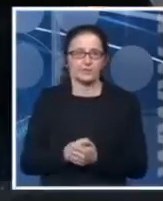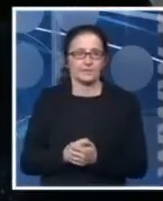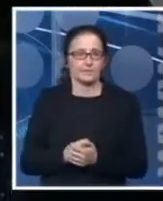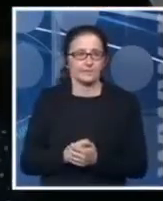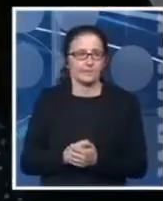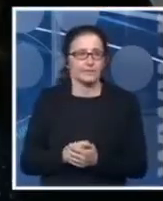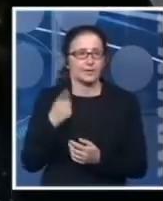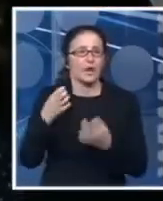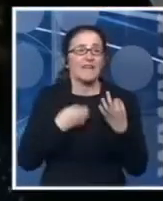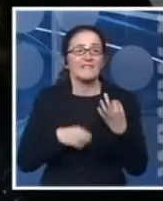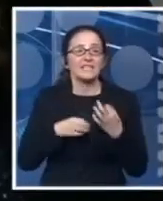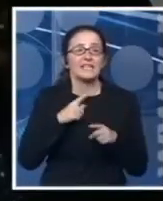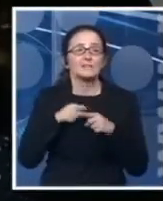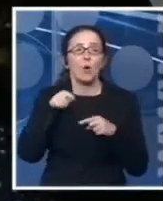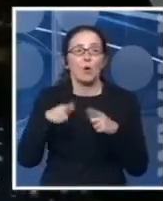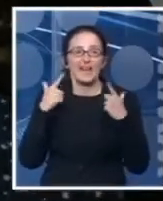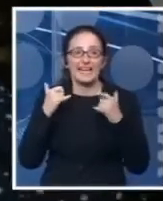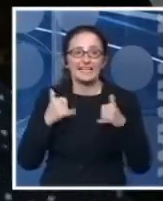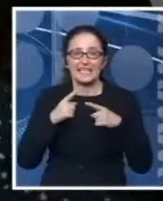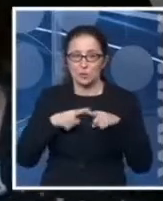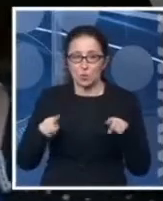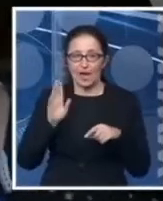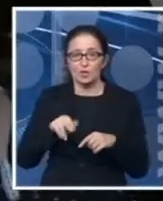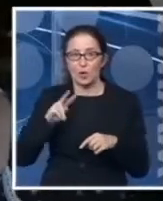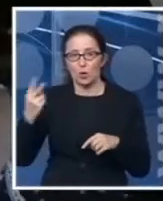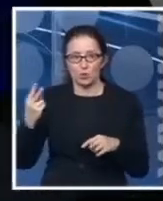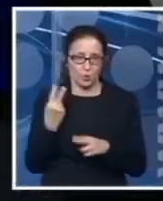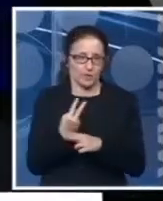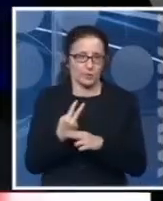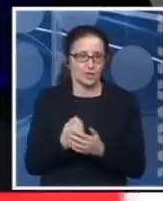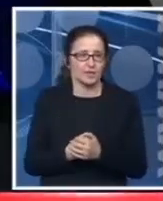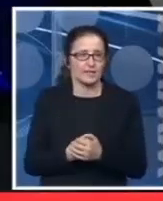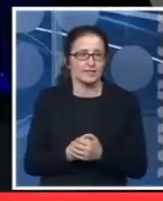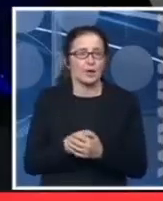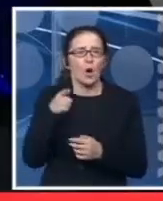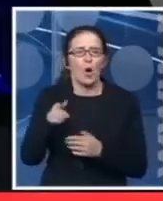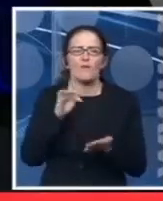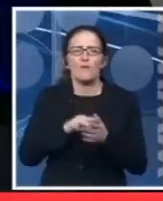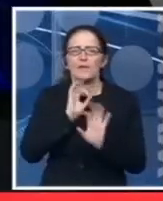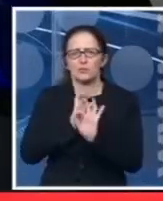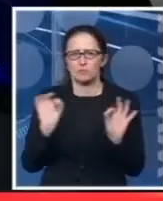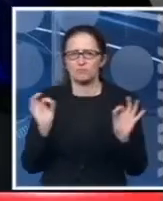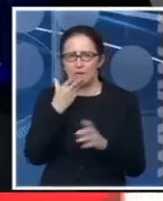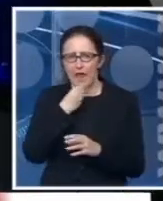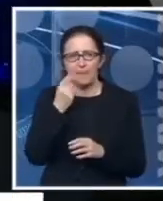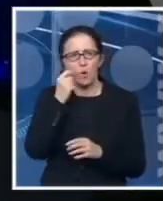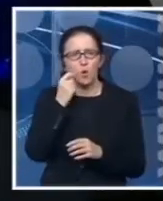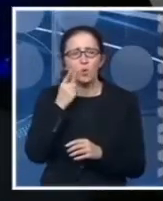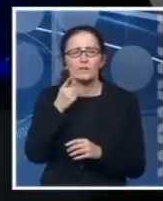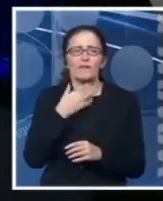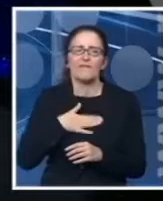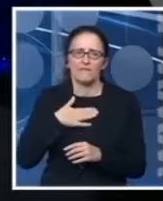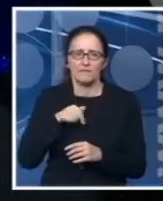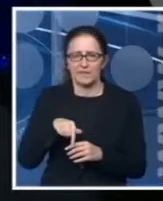Ovo je festival zbog koga je ovaj grad drugačiji od svih ostalih u našoj državi. Ovo mesto je fantastično i ljudi su veoma